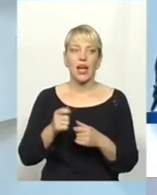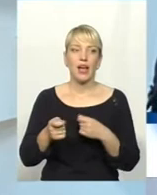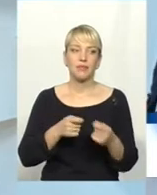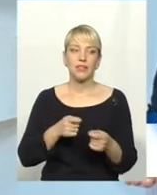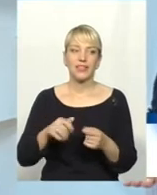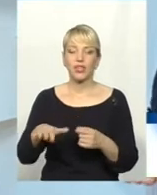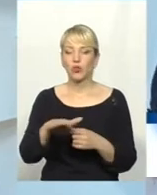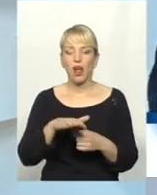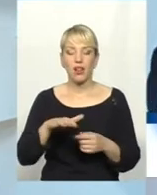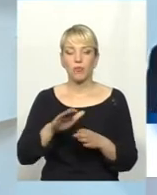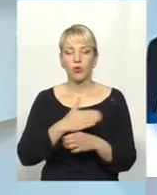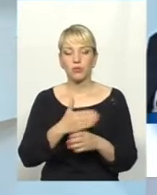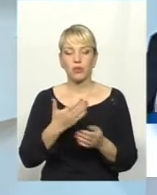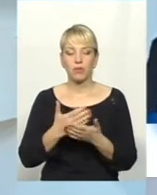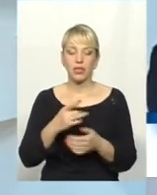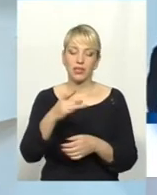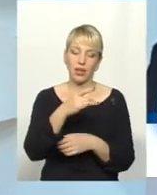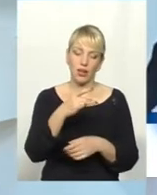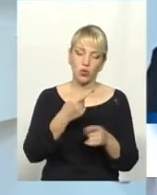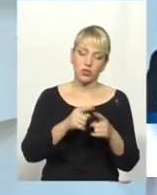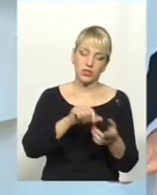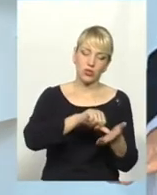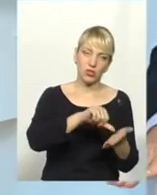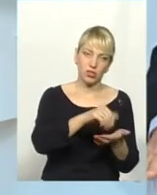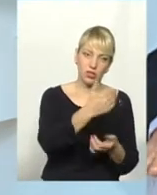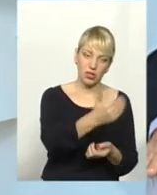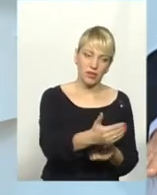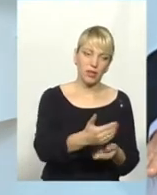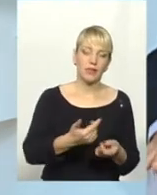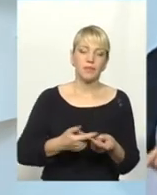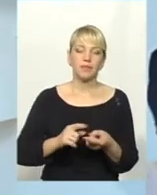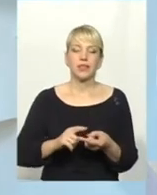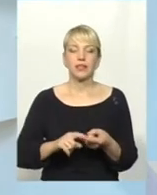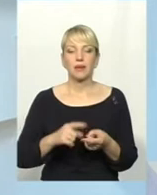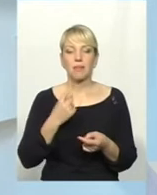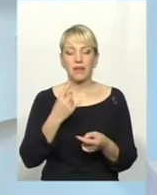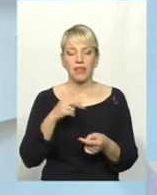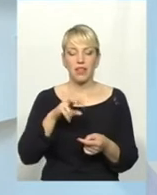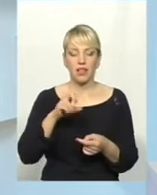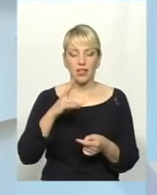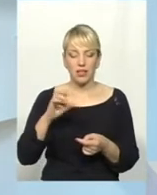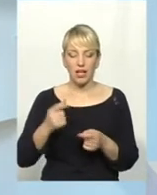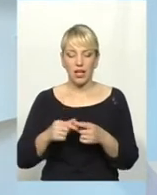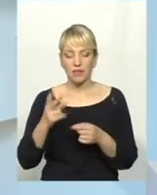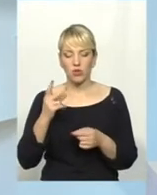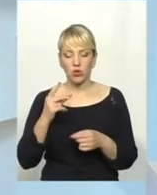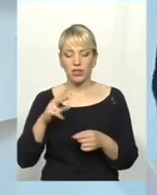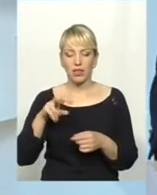В районі є там дільнича лікарня, зараз і ПМСД, це первина ланка, і вторина ланка, це